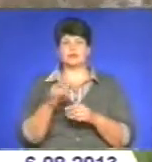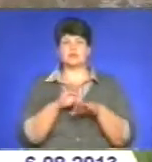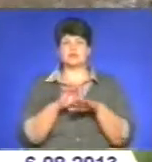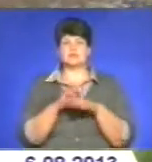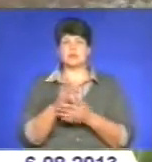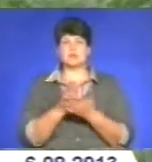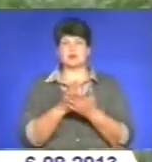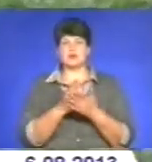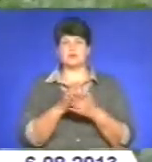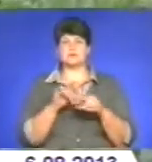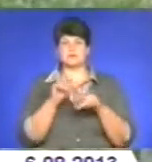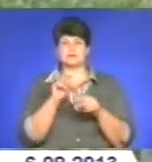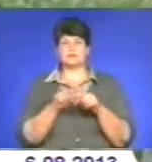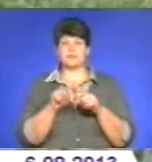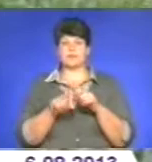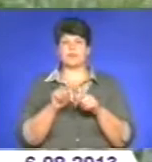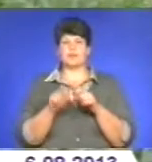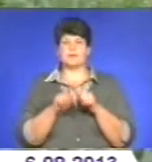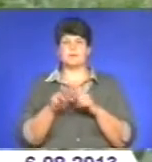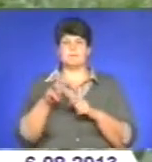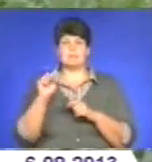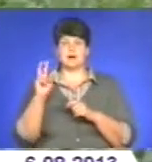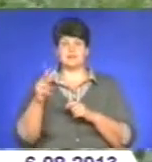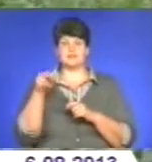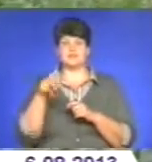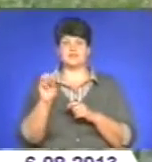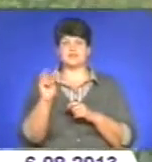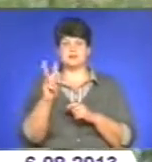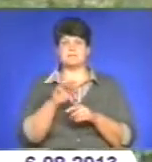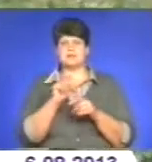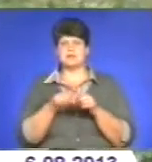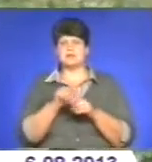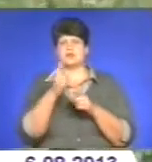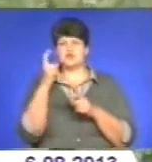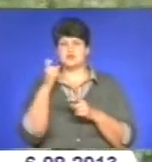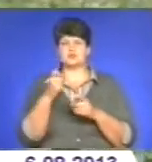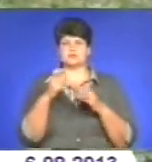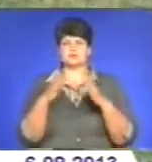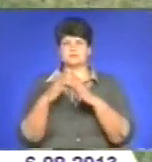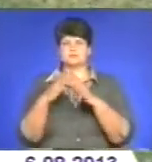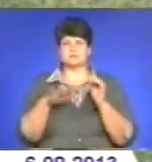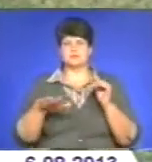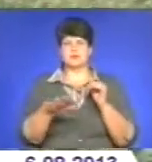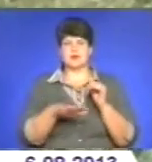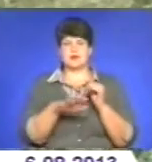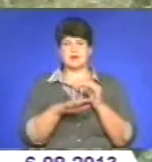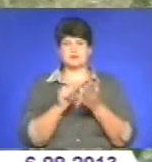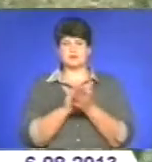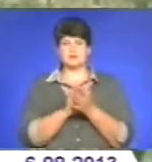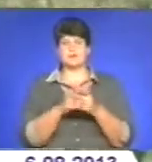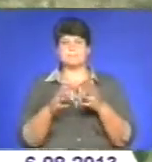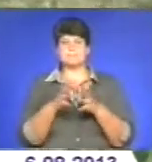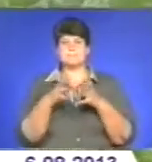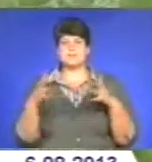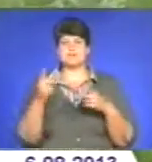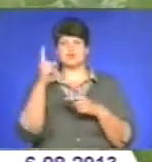-2013, співробітники органів внутрішніх справ перевірили сотні присадибних ділянок, внаслідок чого задокументовано більше сотні порушень,